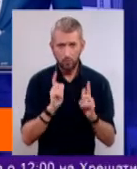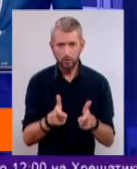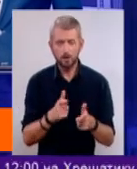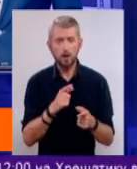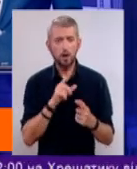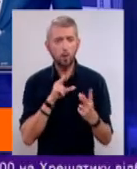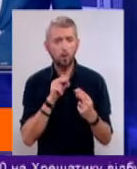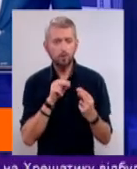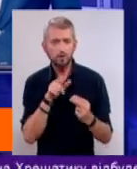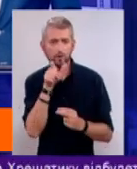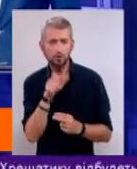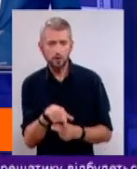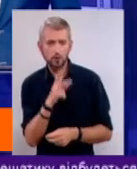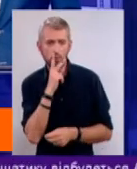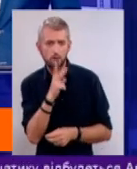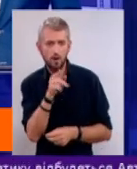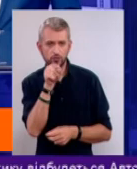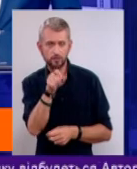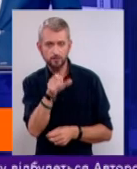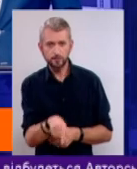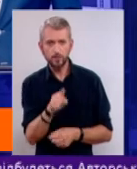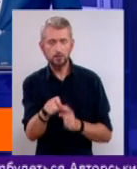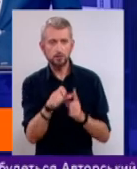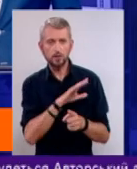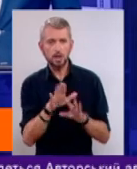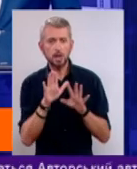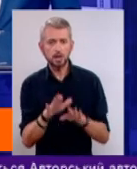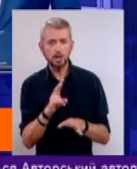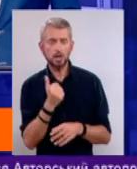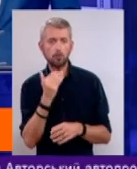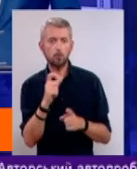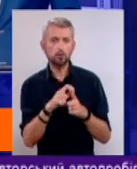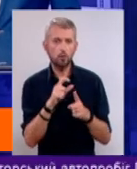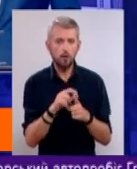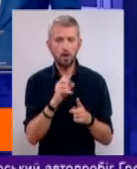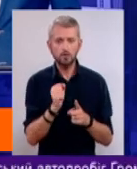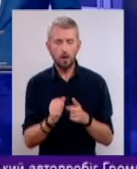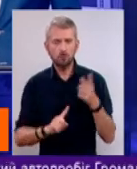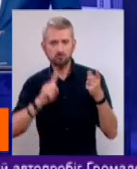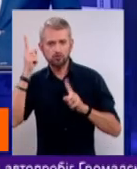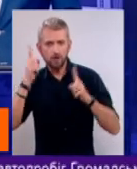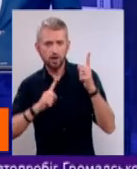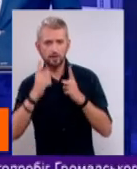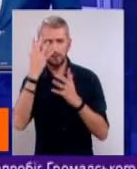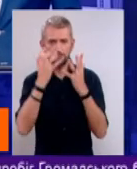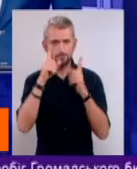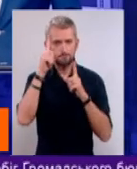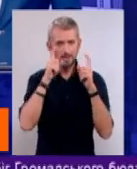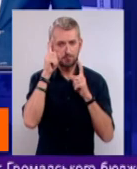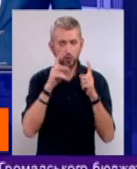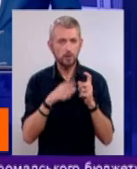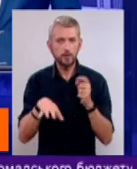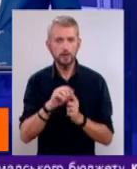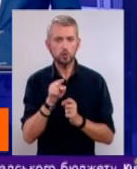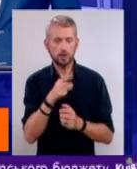з людиною, бачаща її, яка відреагує не тільки на твої слова, а на жести, на міміку, на все,